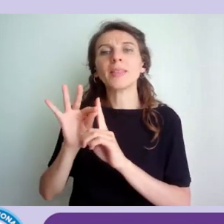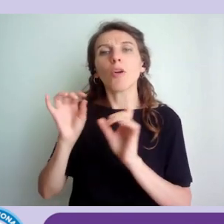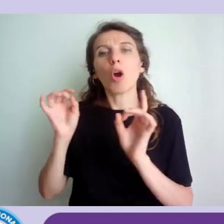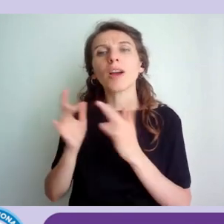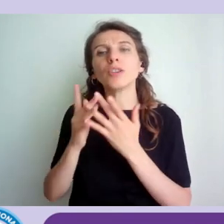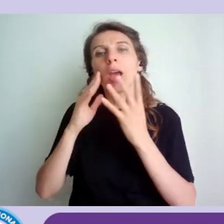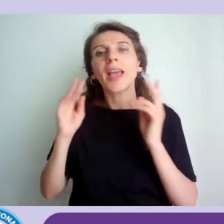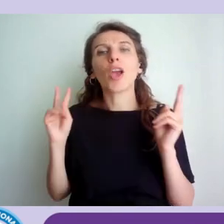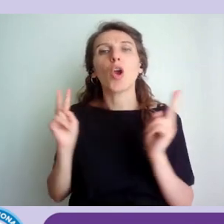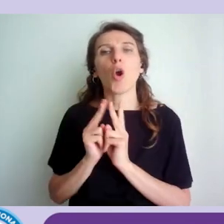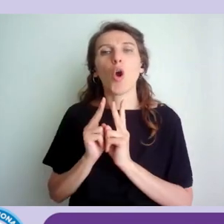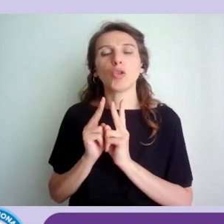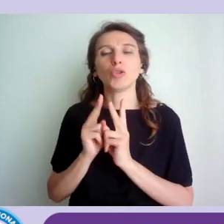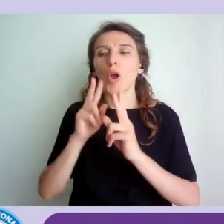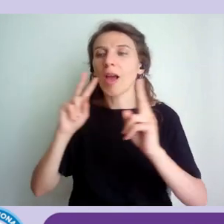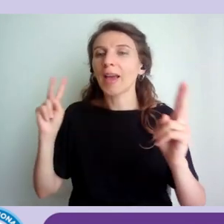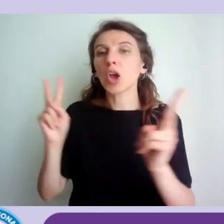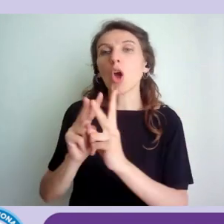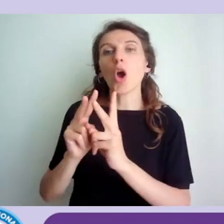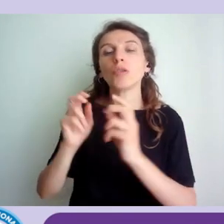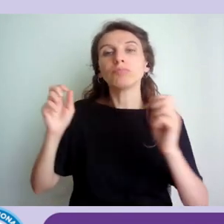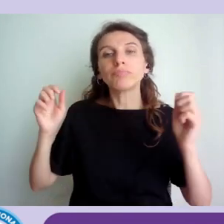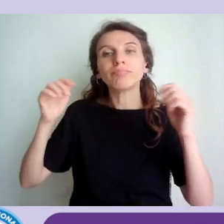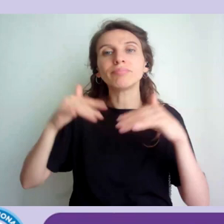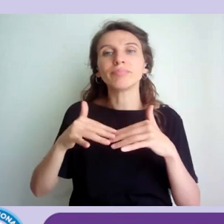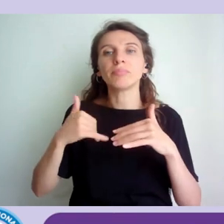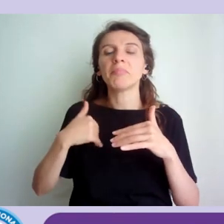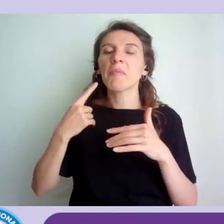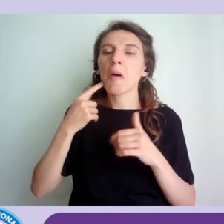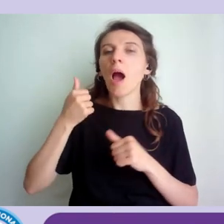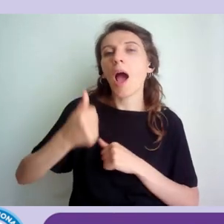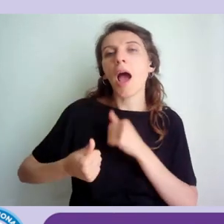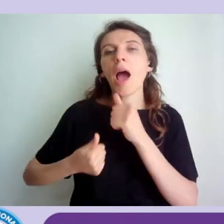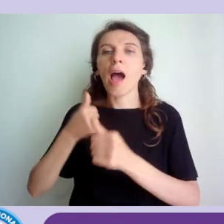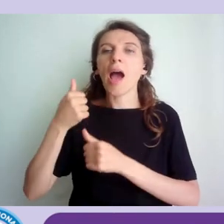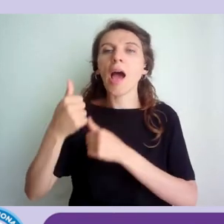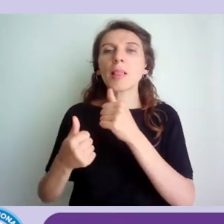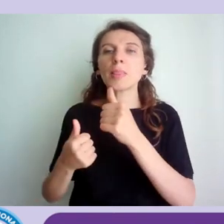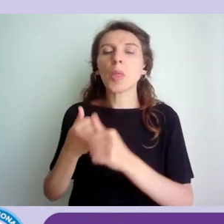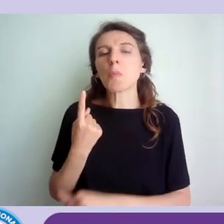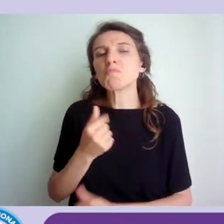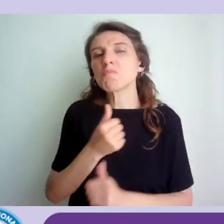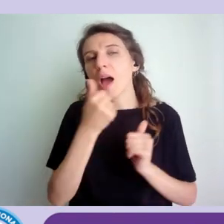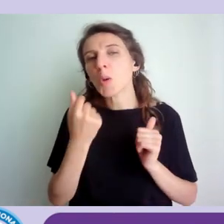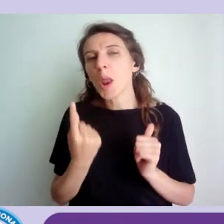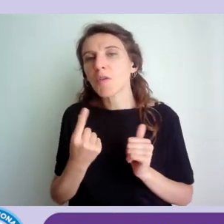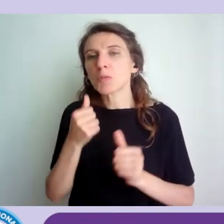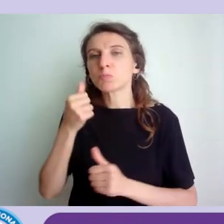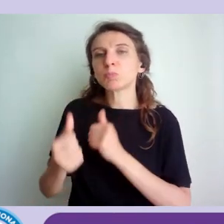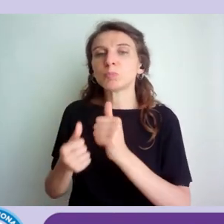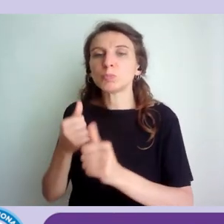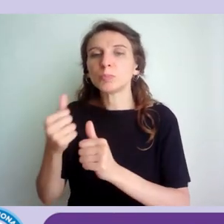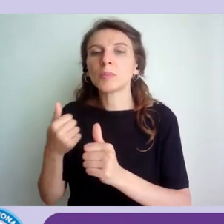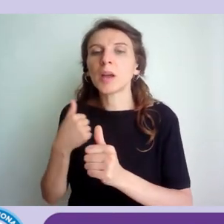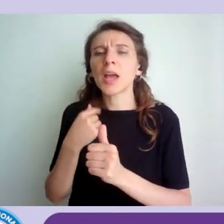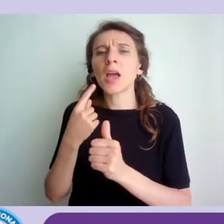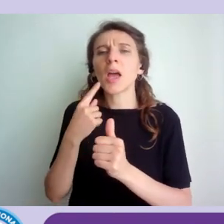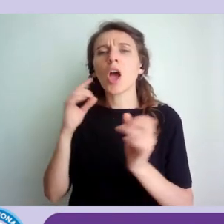di cadenza inizialmente annuale per far sì che figure